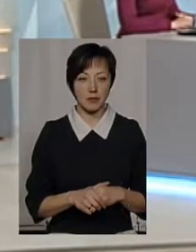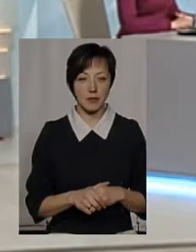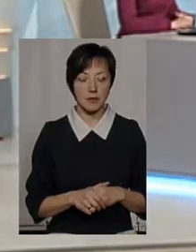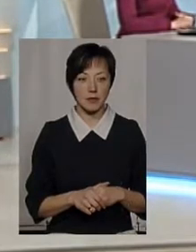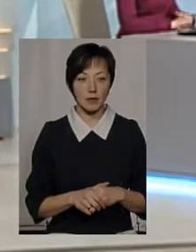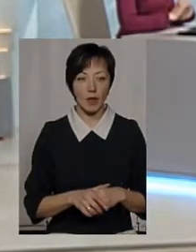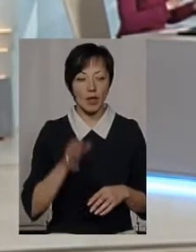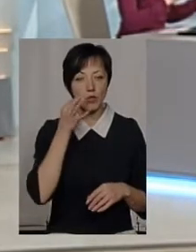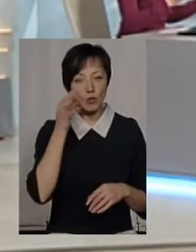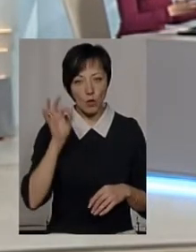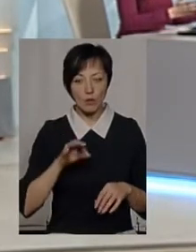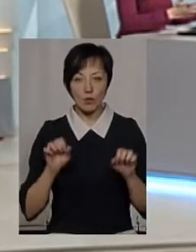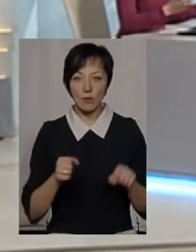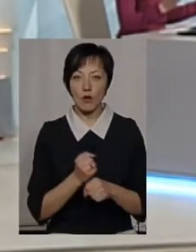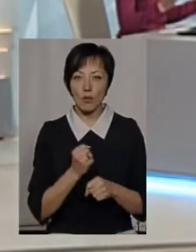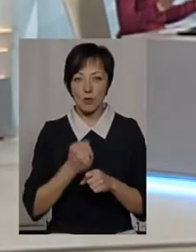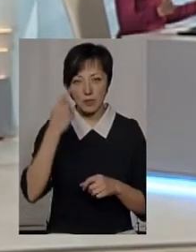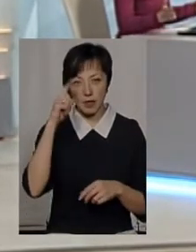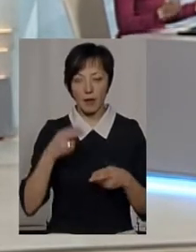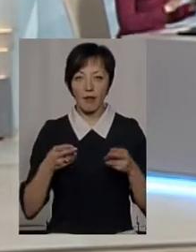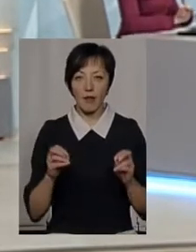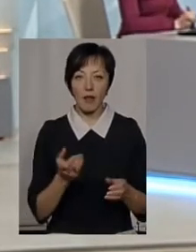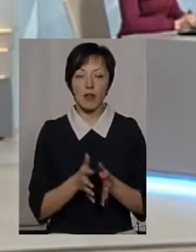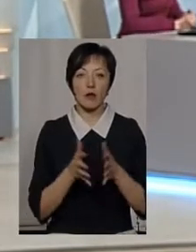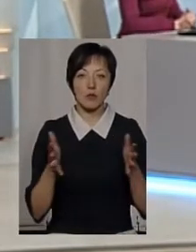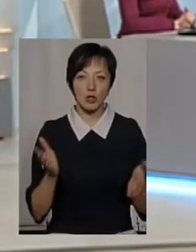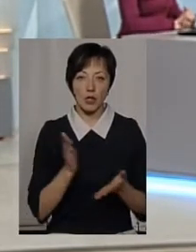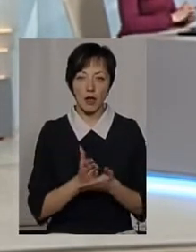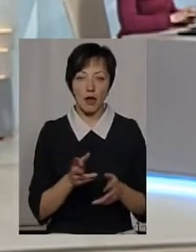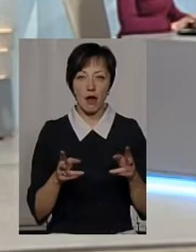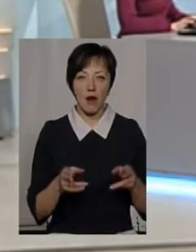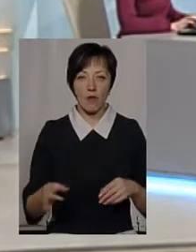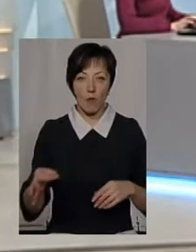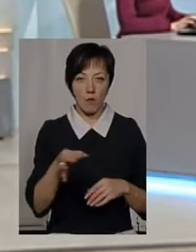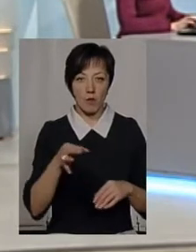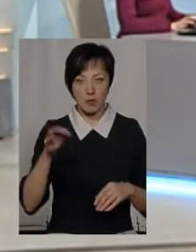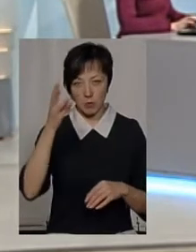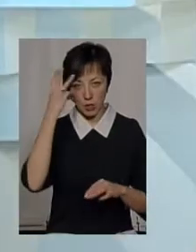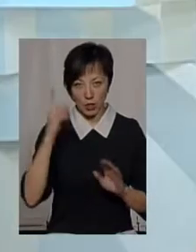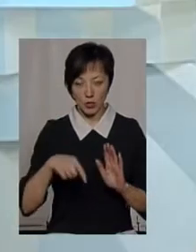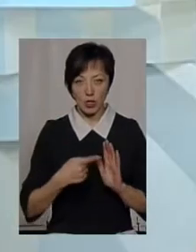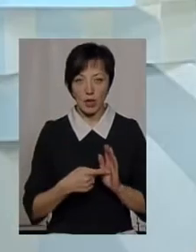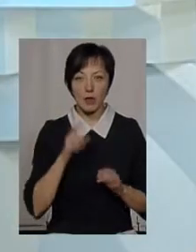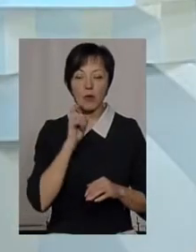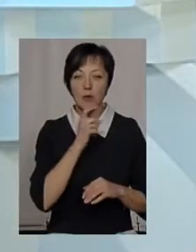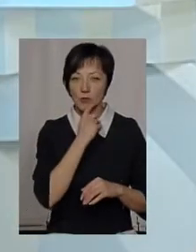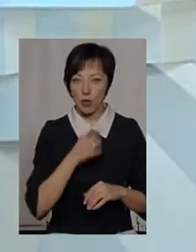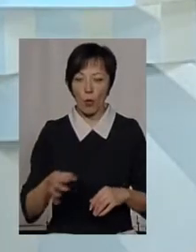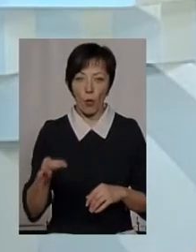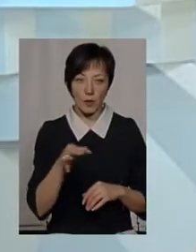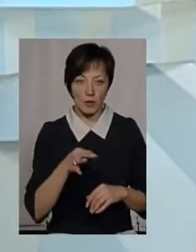А з досвіду, можливо, роботи знаєте, де от найбільше водиться раків на хвилинчині? Ну, я знаю, на півночі